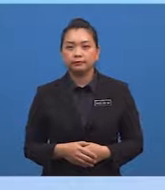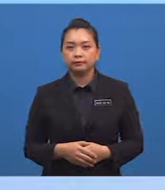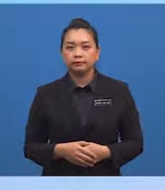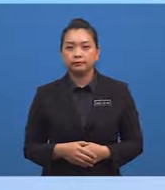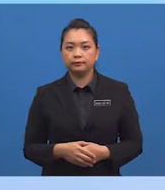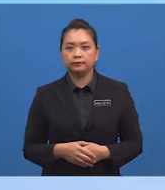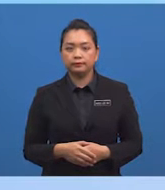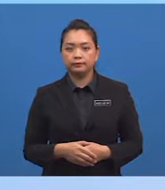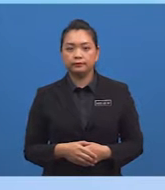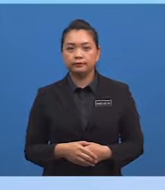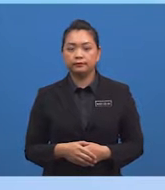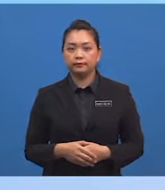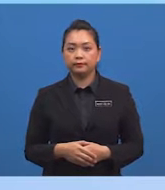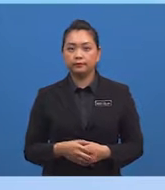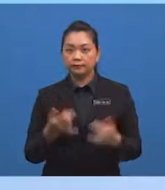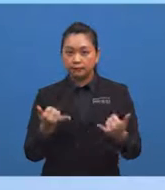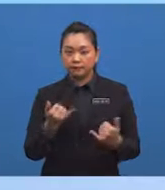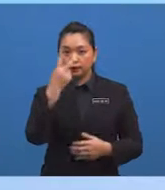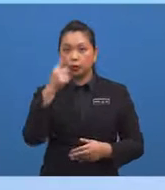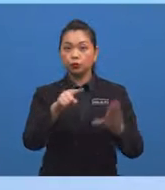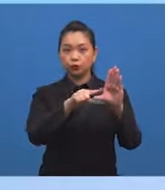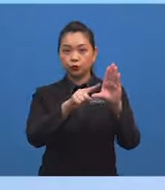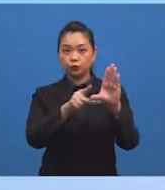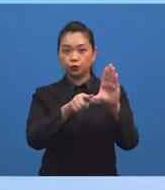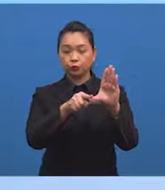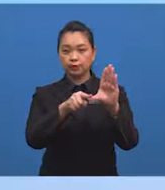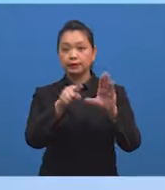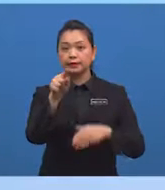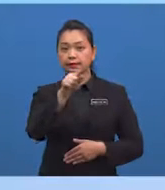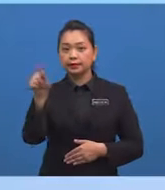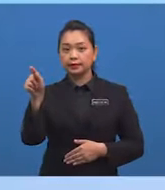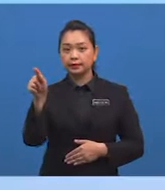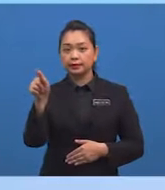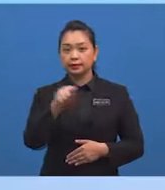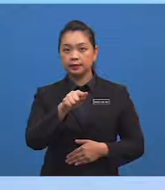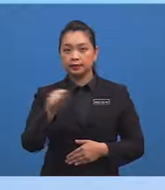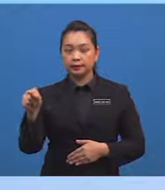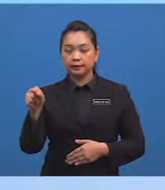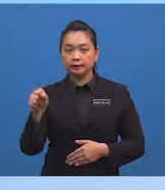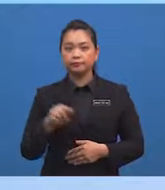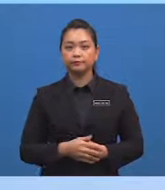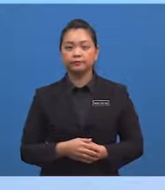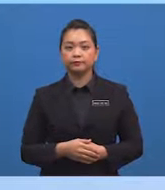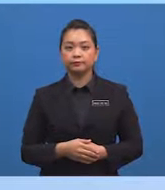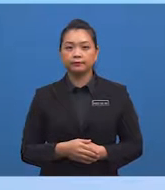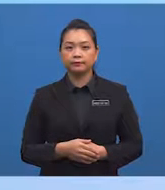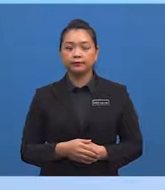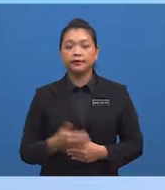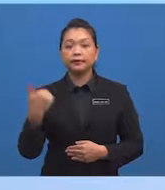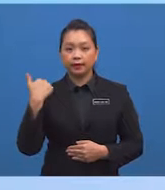Sudut selangseli ialah sudut yang juga terhasil daripada